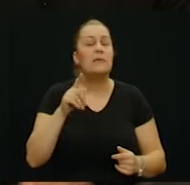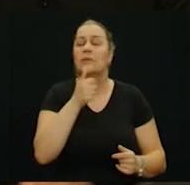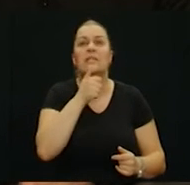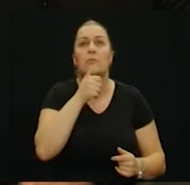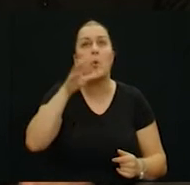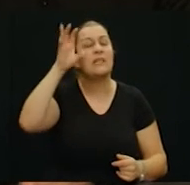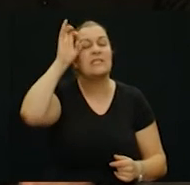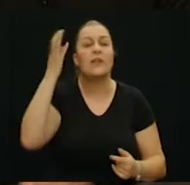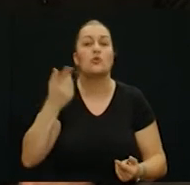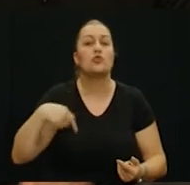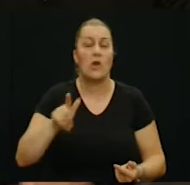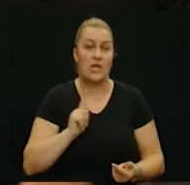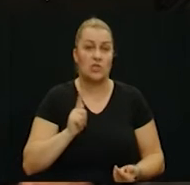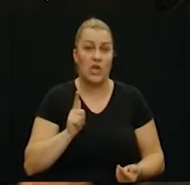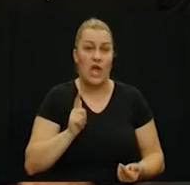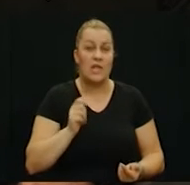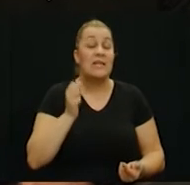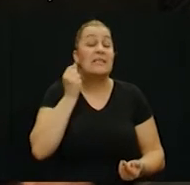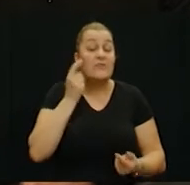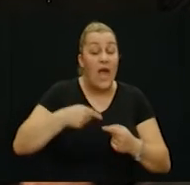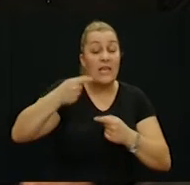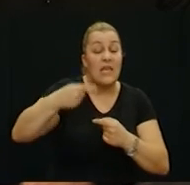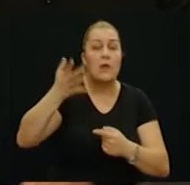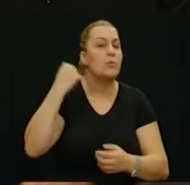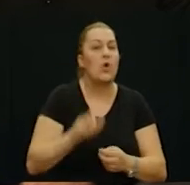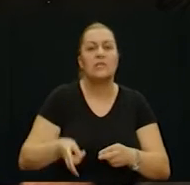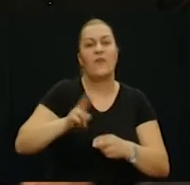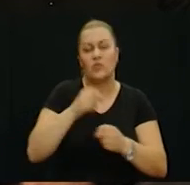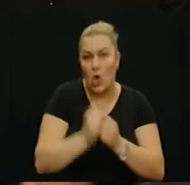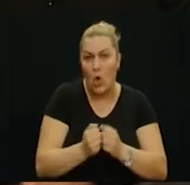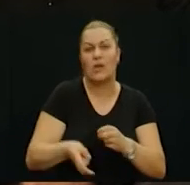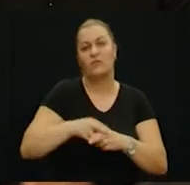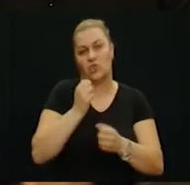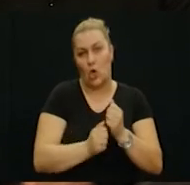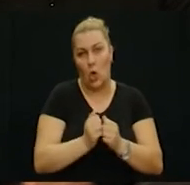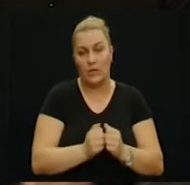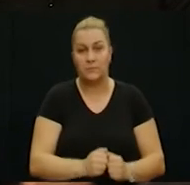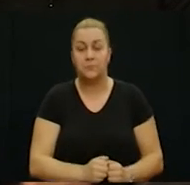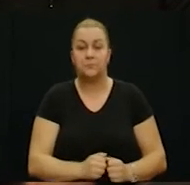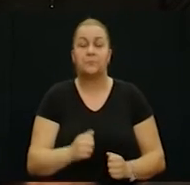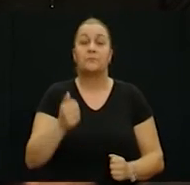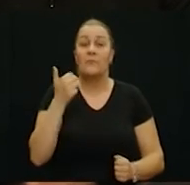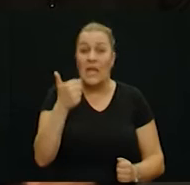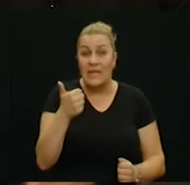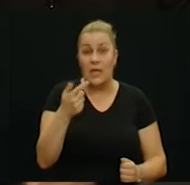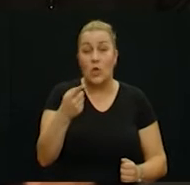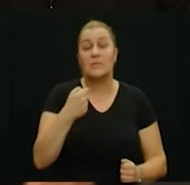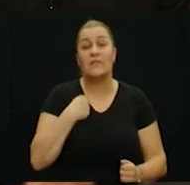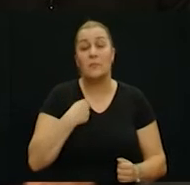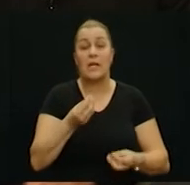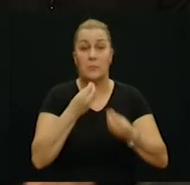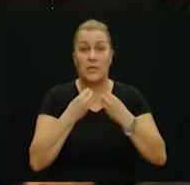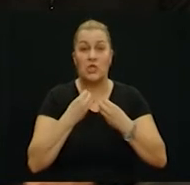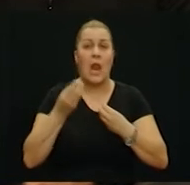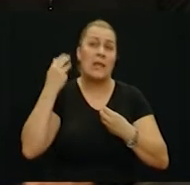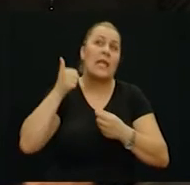nismo mogli ni shvatiti što nas sve čeka. Ali svaki dan sljedeći je bio sve gori. Da, jednostavim je prigodom, prilikom svih ovih brojnih posjeta